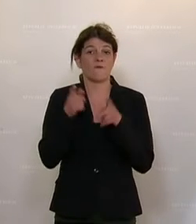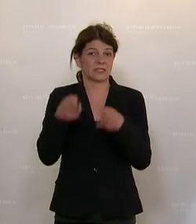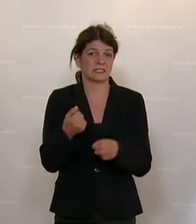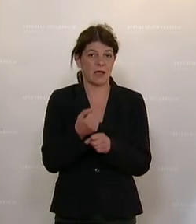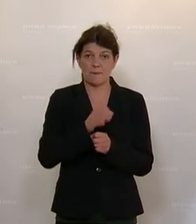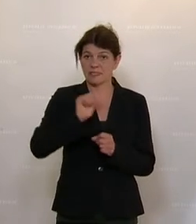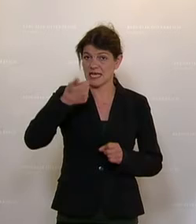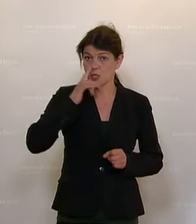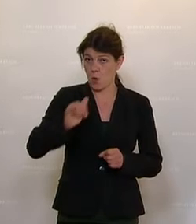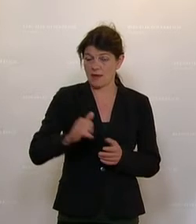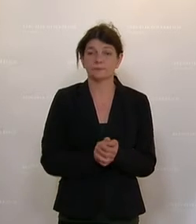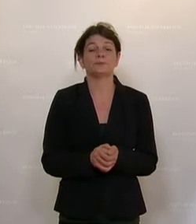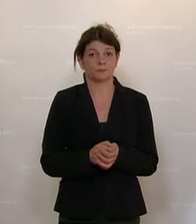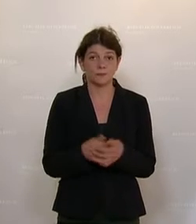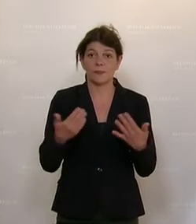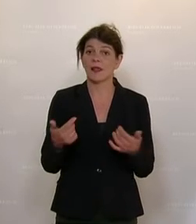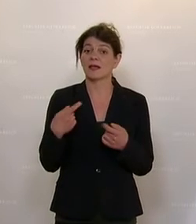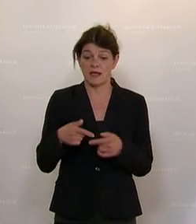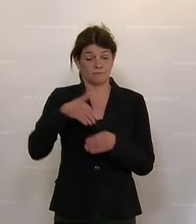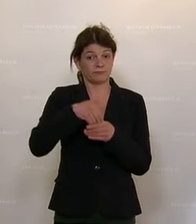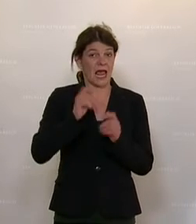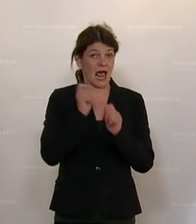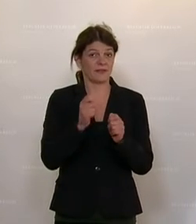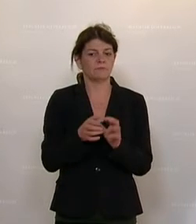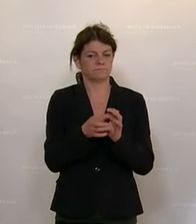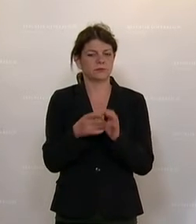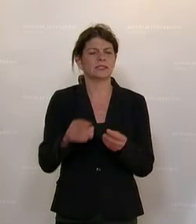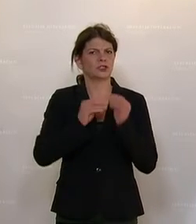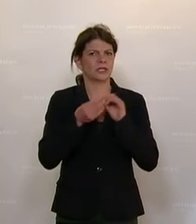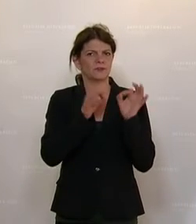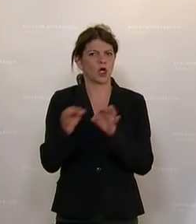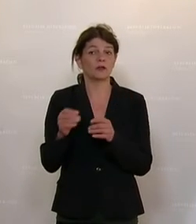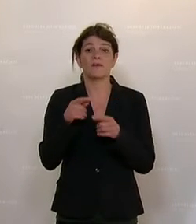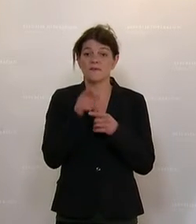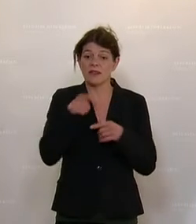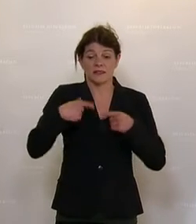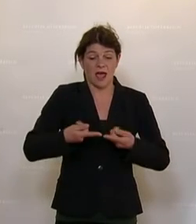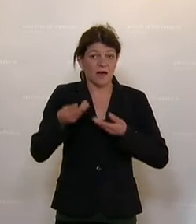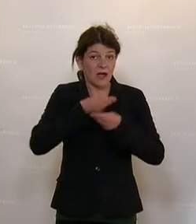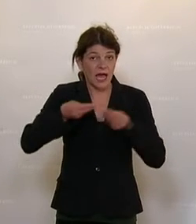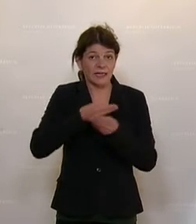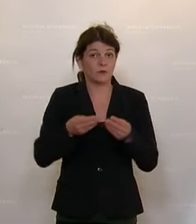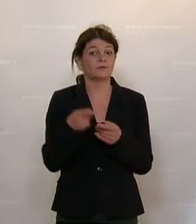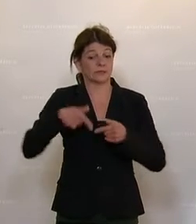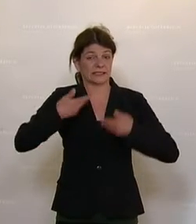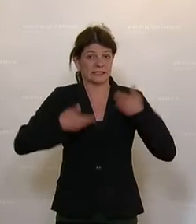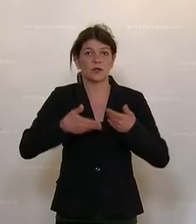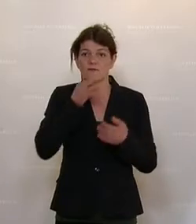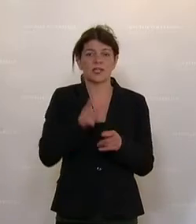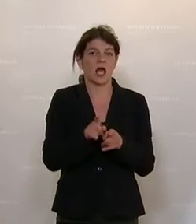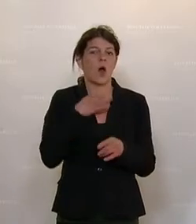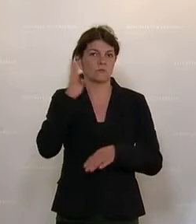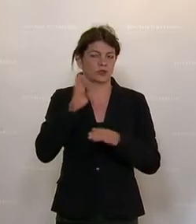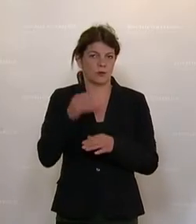bis zum 1. Juli zu setzen. Der gegenständliche Antrag wird gemäß der Geschäftsordnung nach Beendigung der Verhandlung dieser Sitzung zur Abstimmung